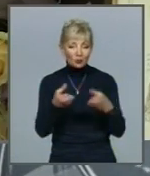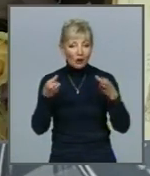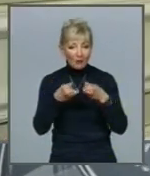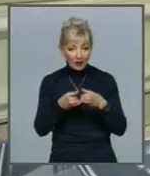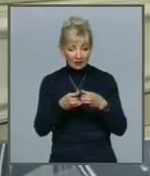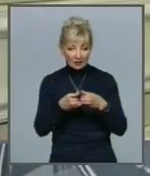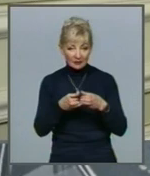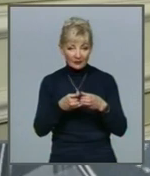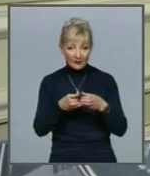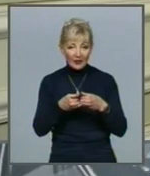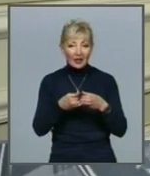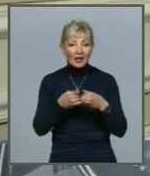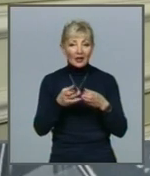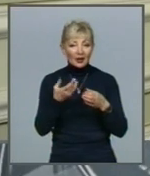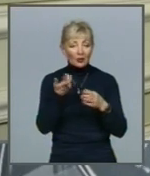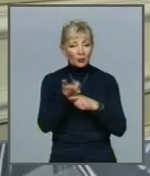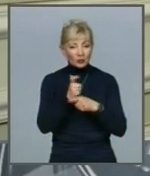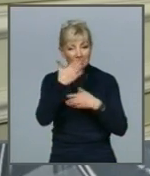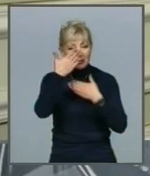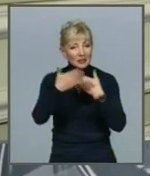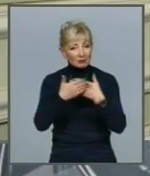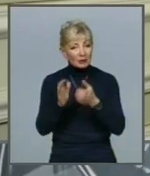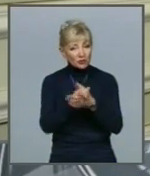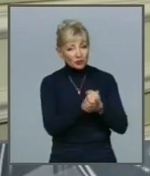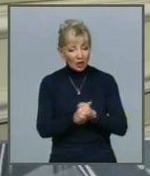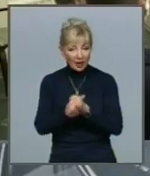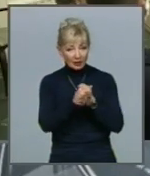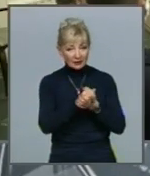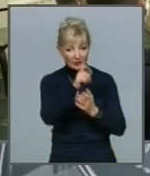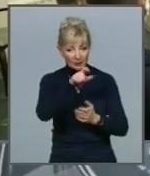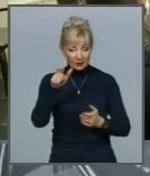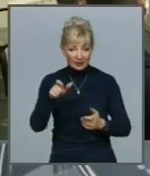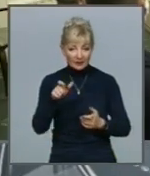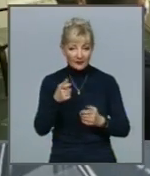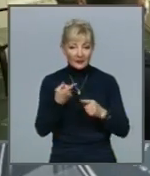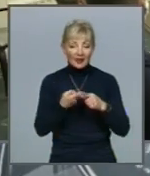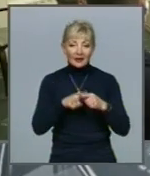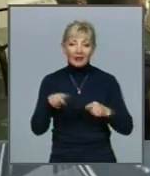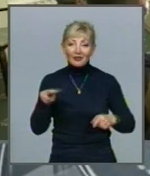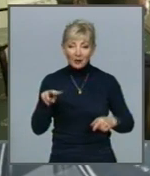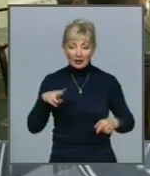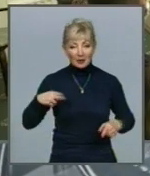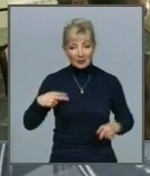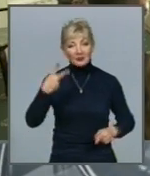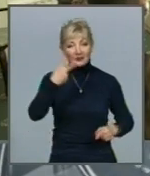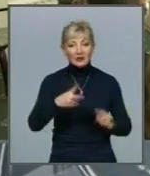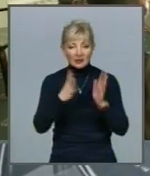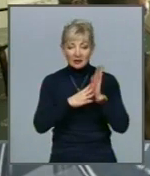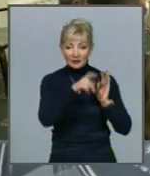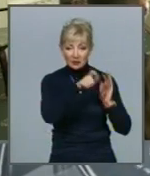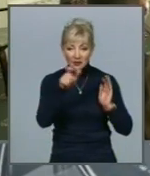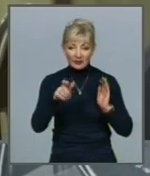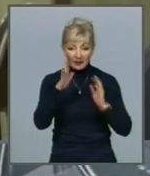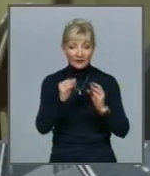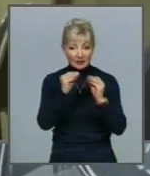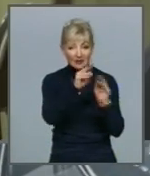дуже зближає людей І всі роботи для міста Харкова Цього лауратом у премії стали 29 чоловік у 10